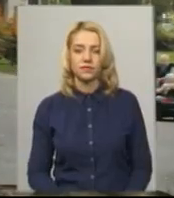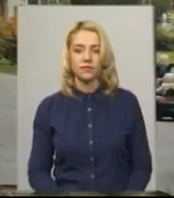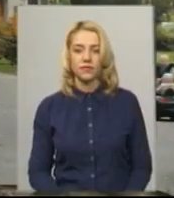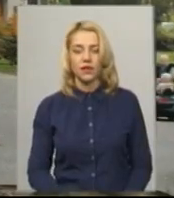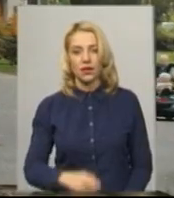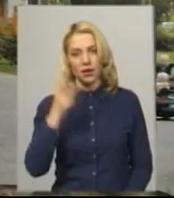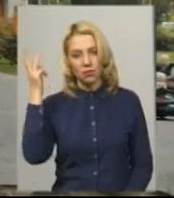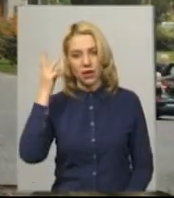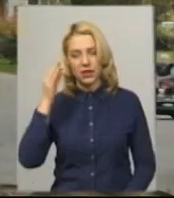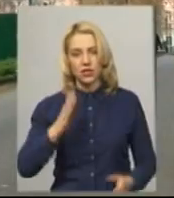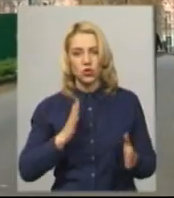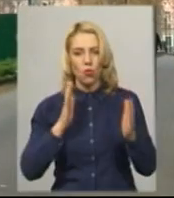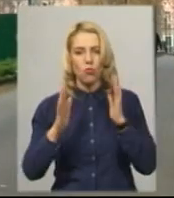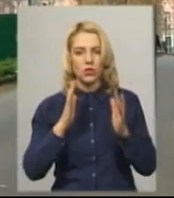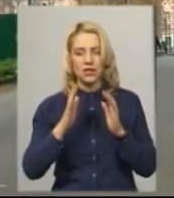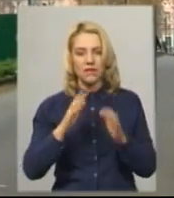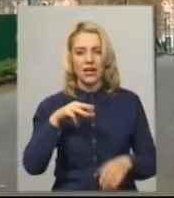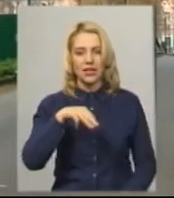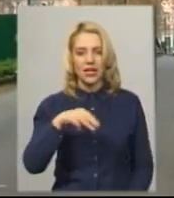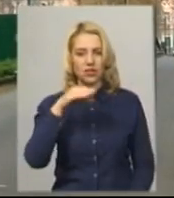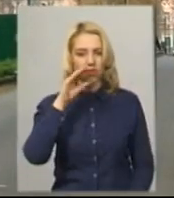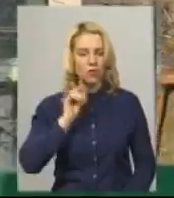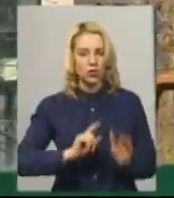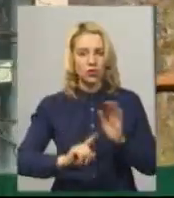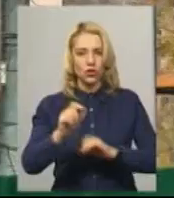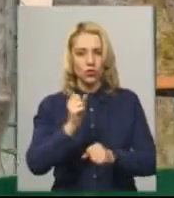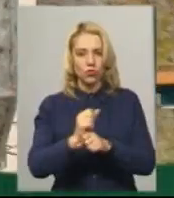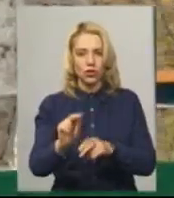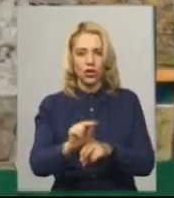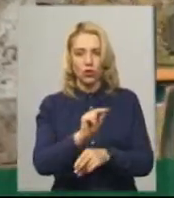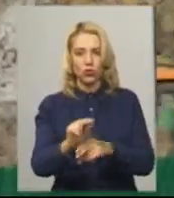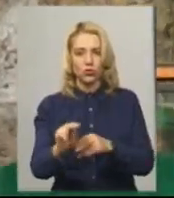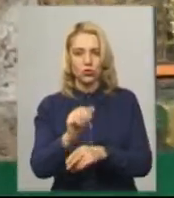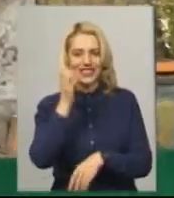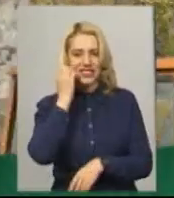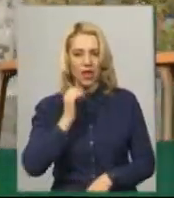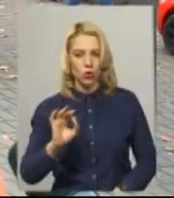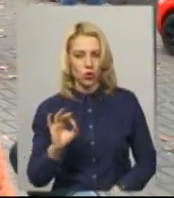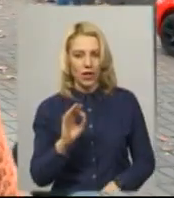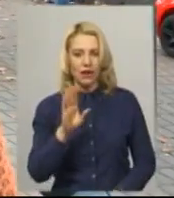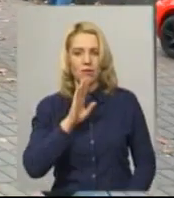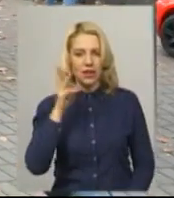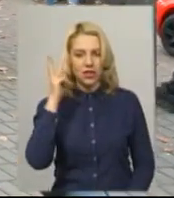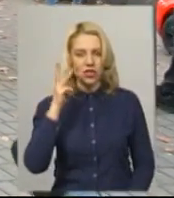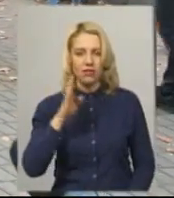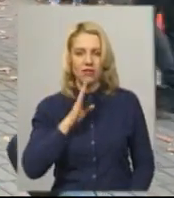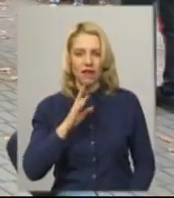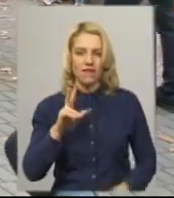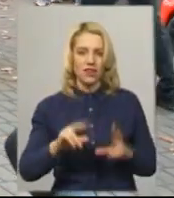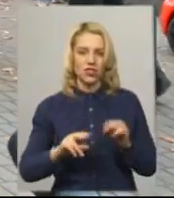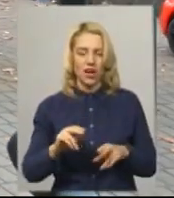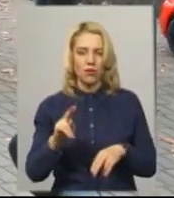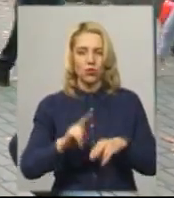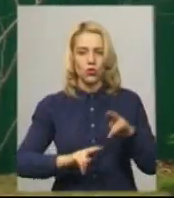В Хмельницькому сквері імені Тараса Шевченка розпочали роботи з реконструкції старого туалету. Хмельничанка влада вважає, будувати